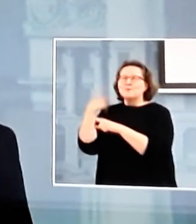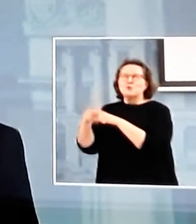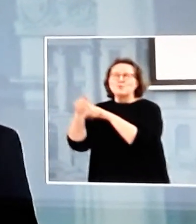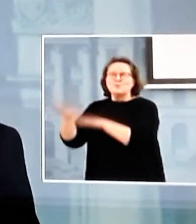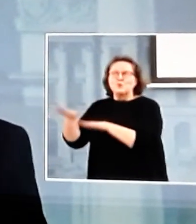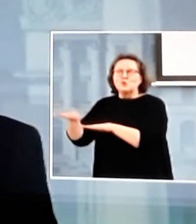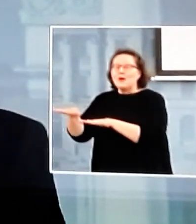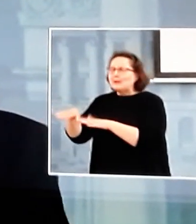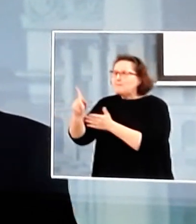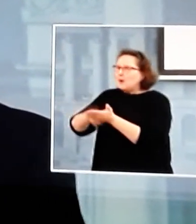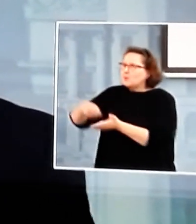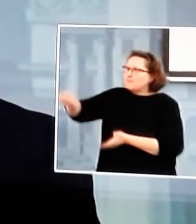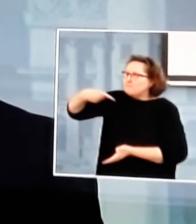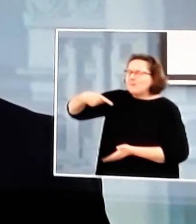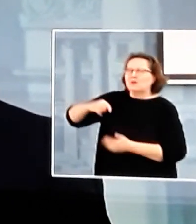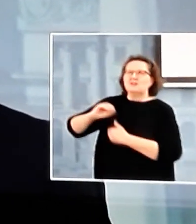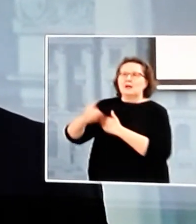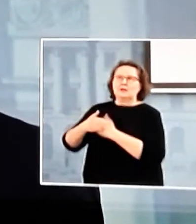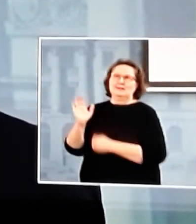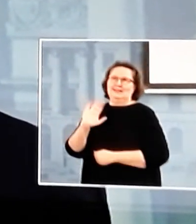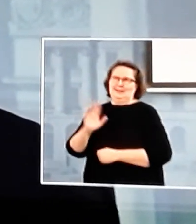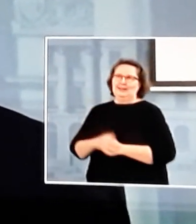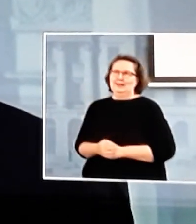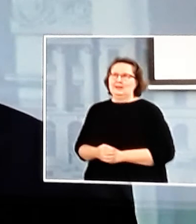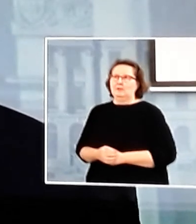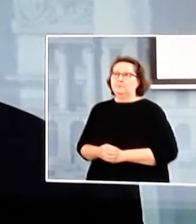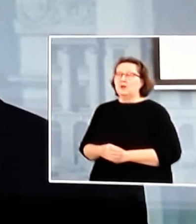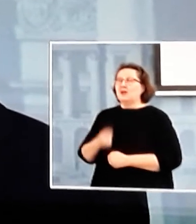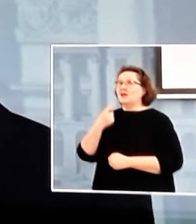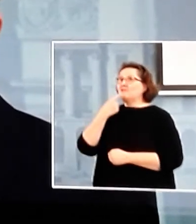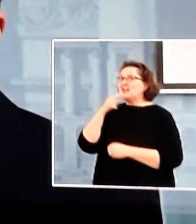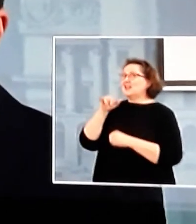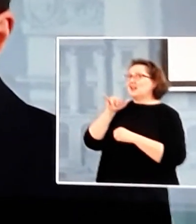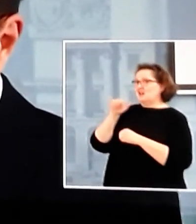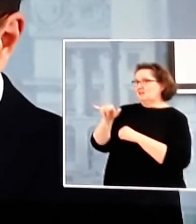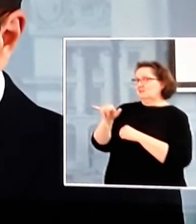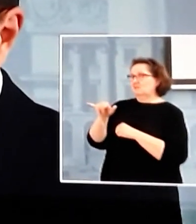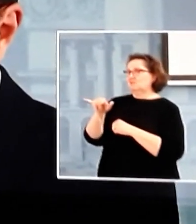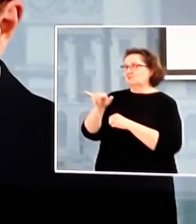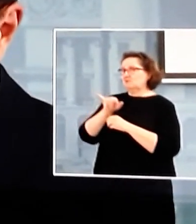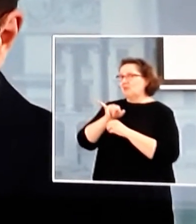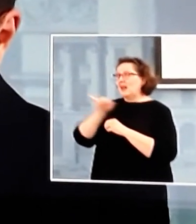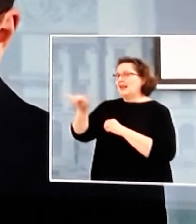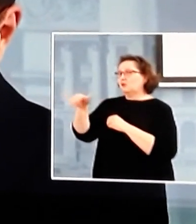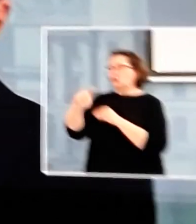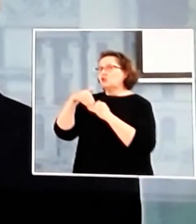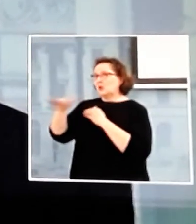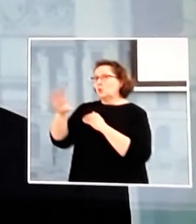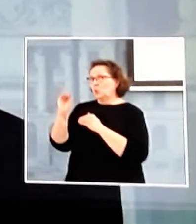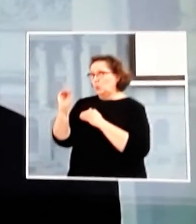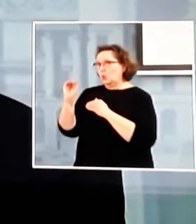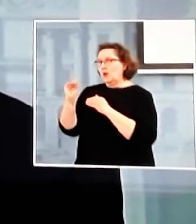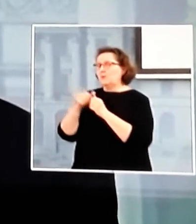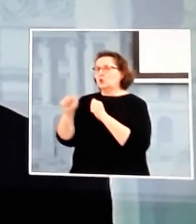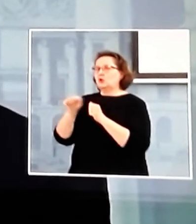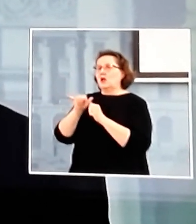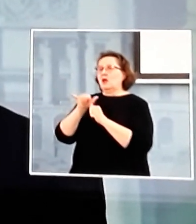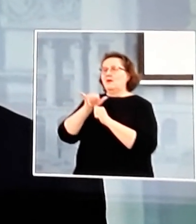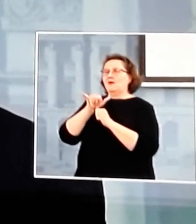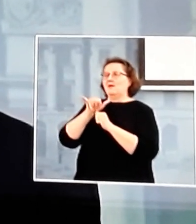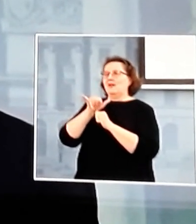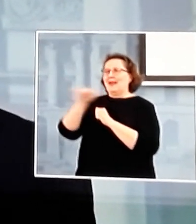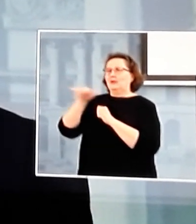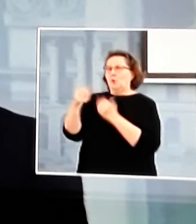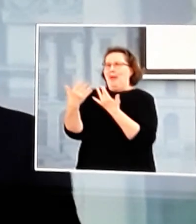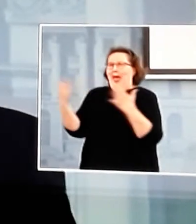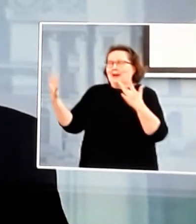palata ei sinällään ole. Finnaari jatkaa lentojaan, mutta supistaa tarjontansa hallitusten niin, että saadaan hoidettua